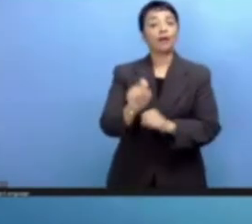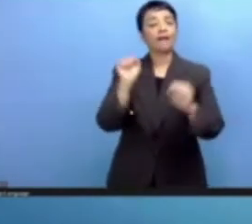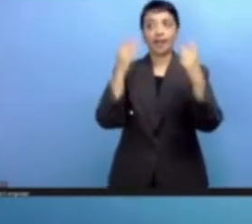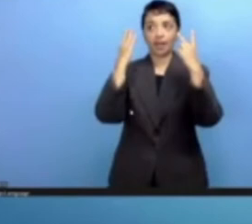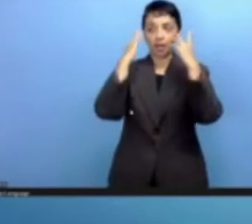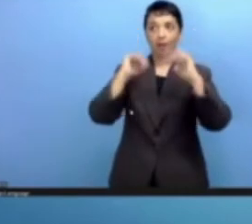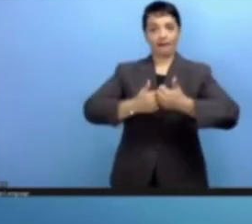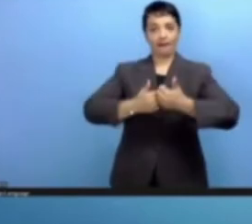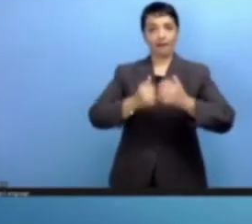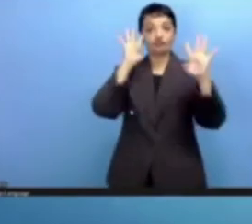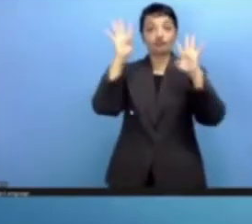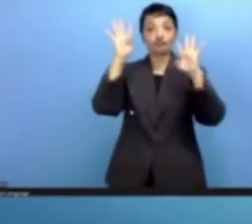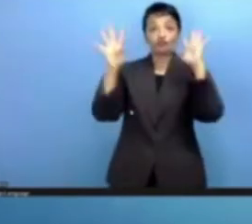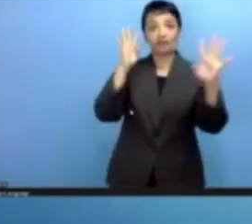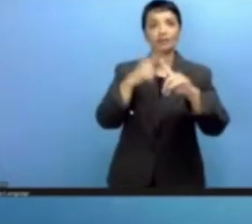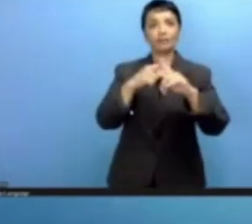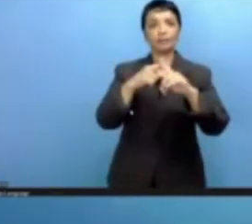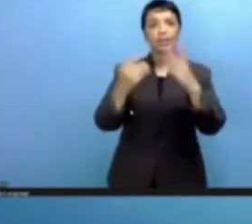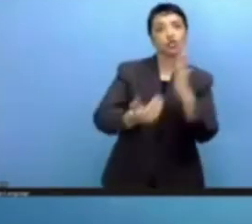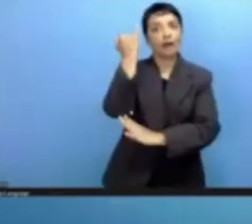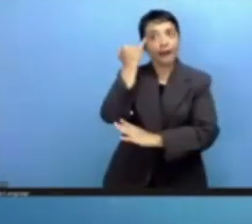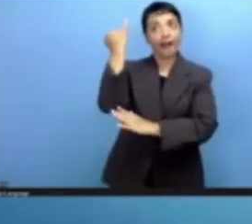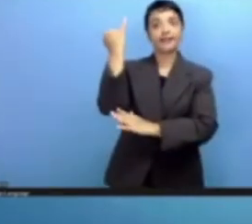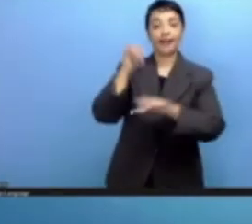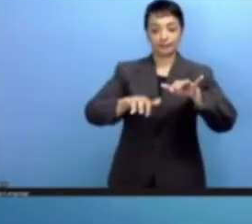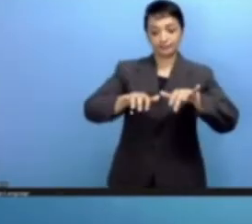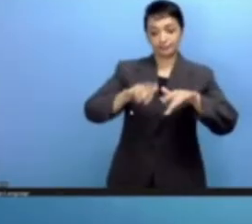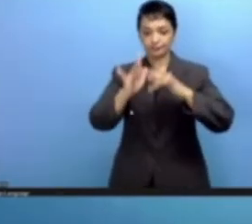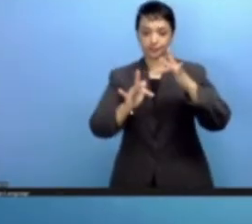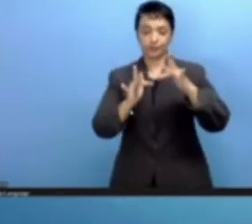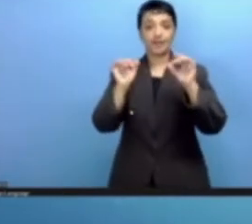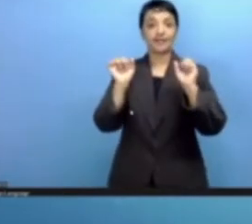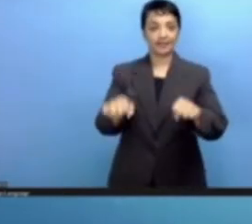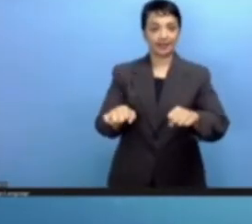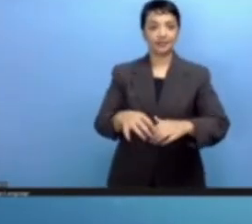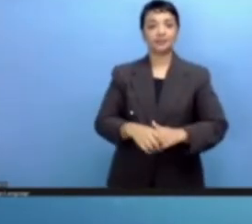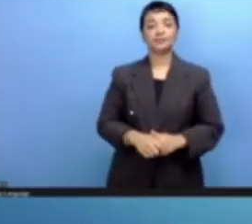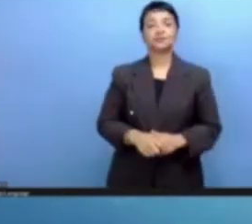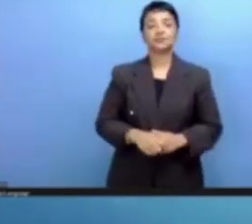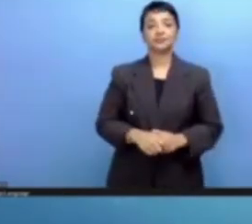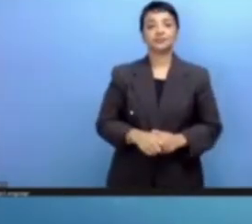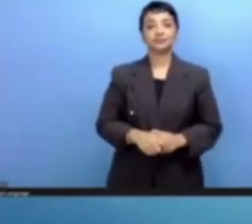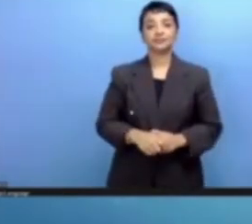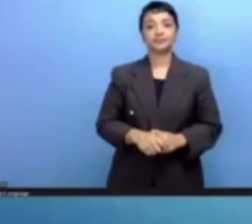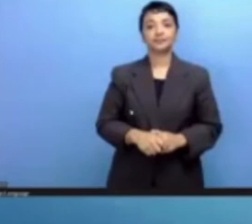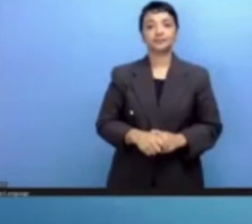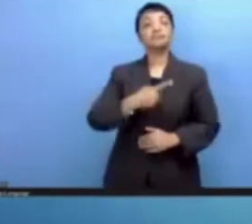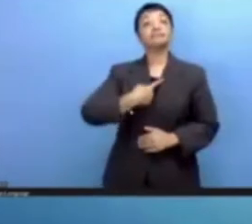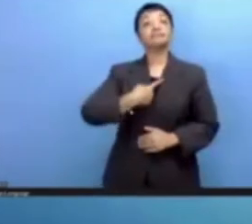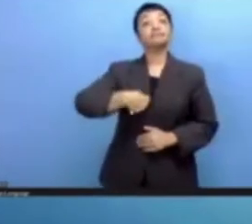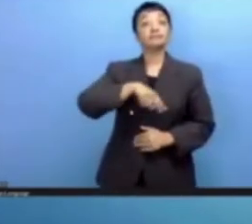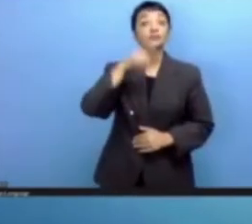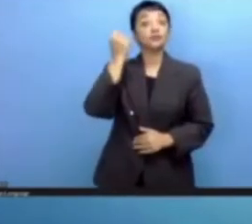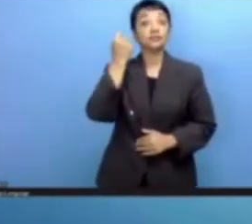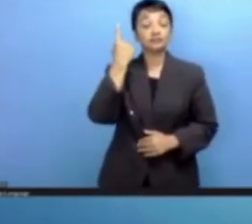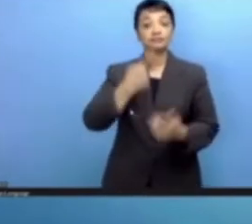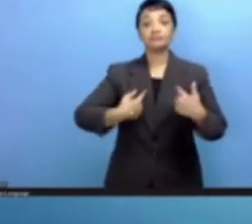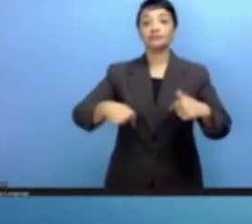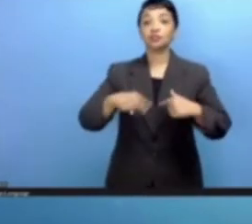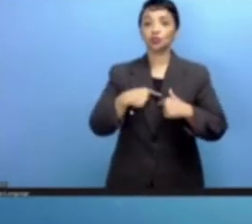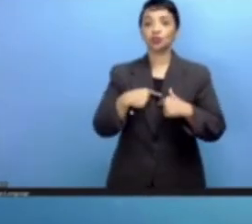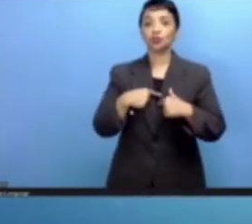بالابتكار وبزوغ الابتكار وبالنسبة للدول